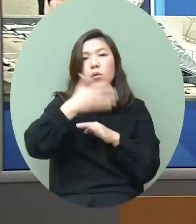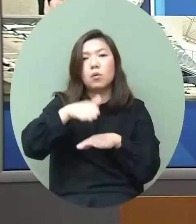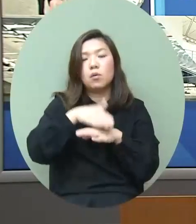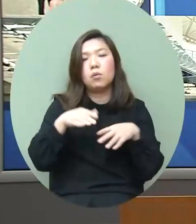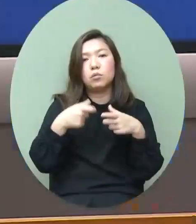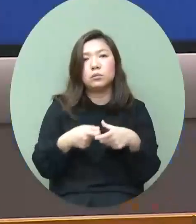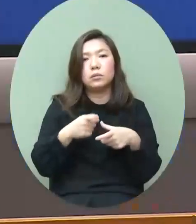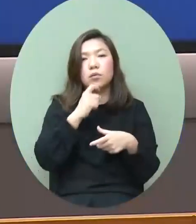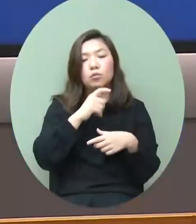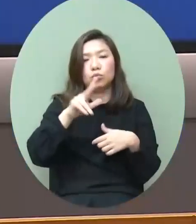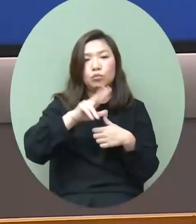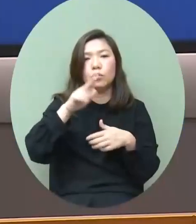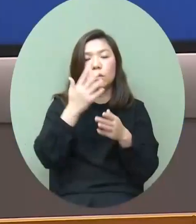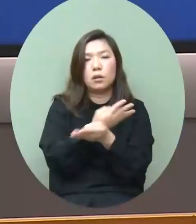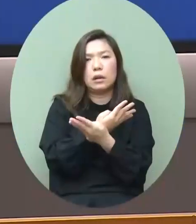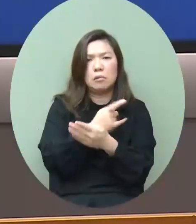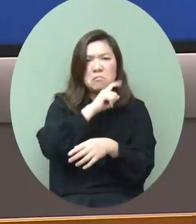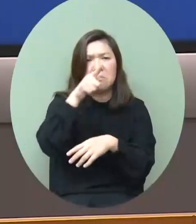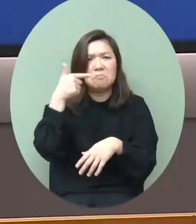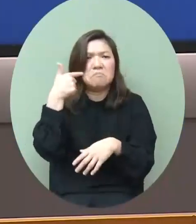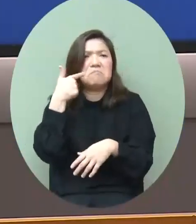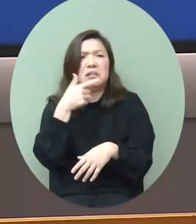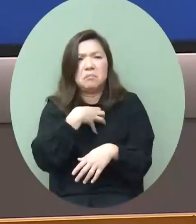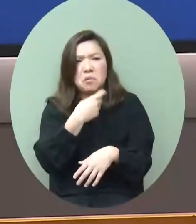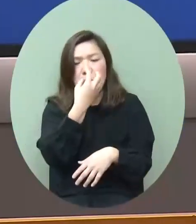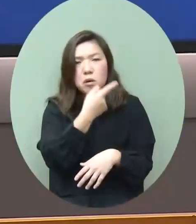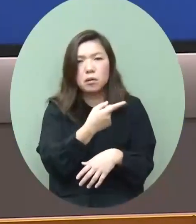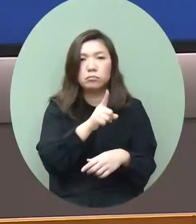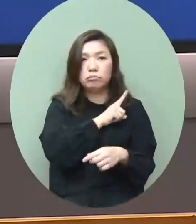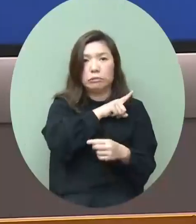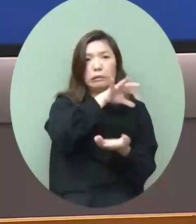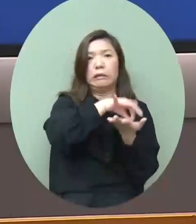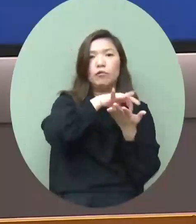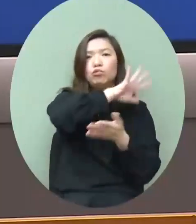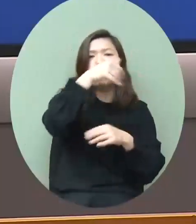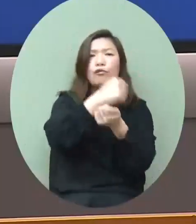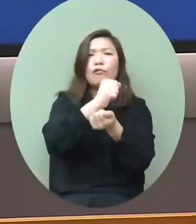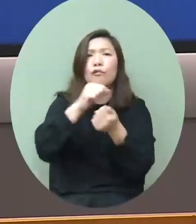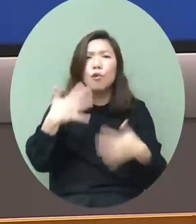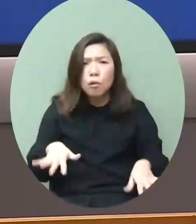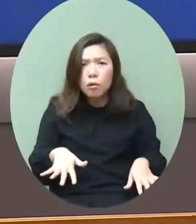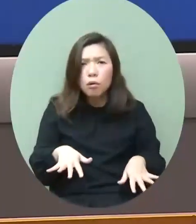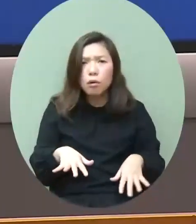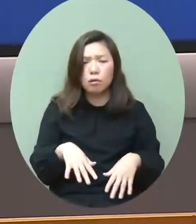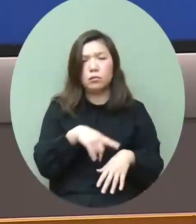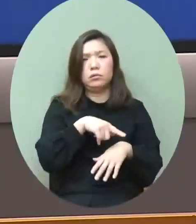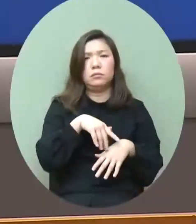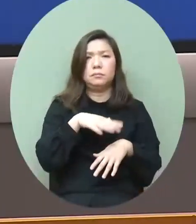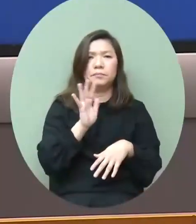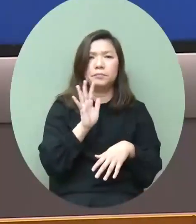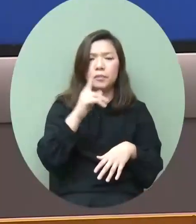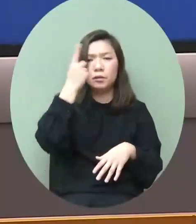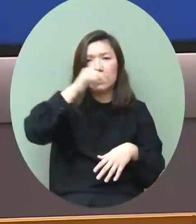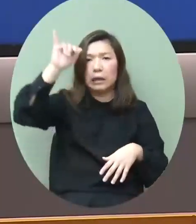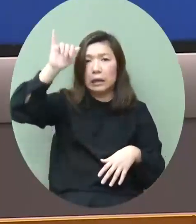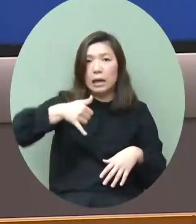總令市都認為我們太緊因為他們自己的國家已經放了已經不需要入